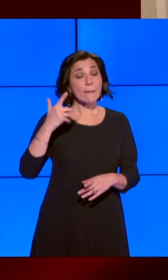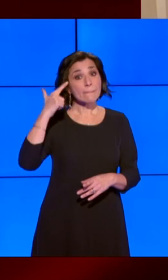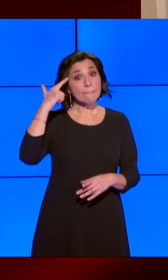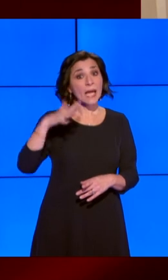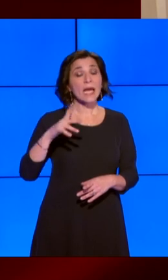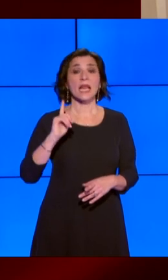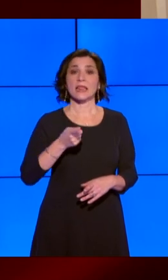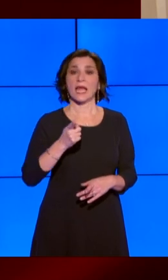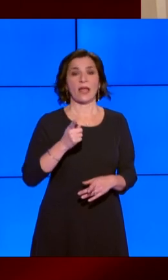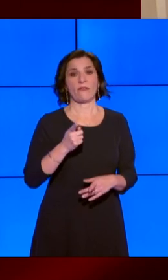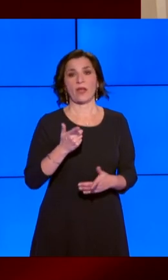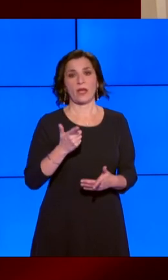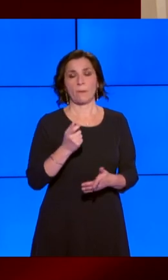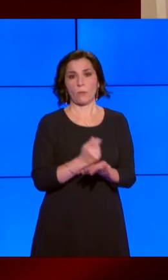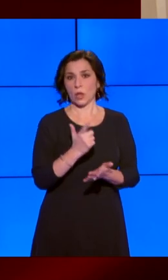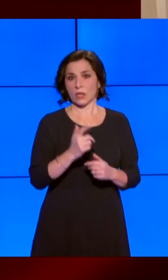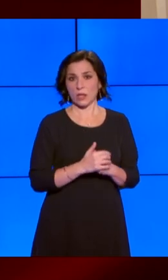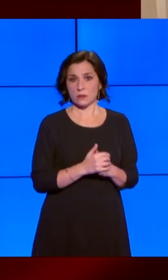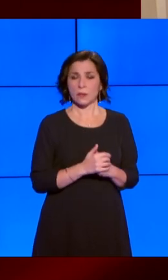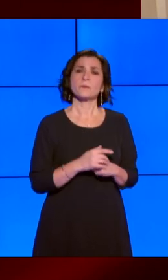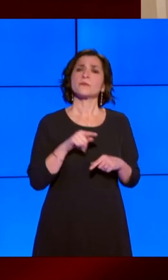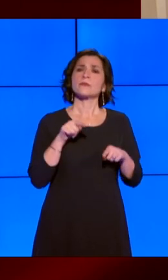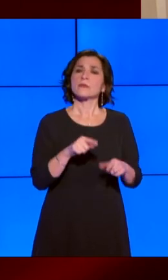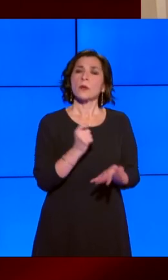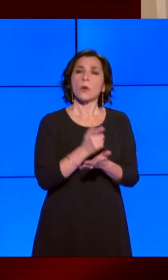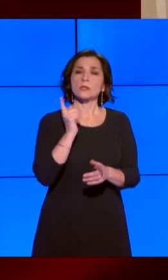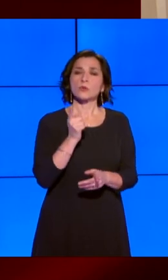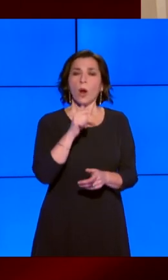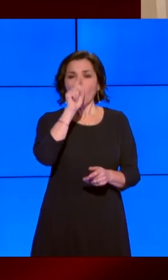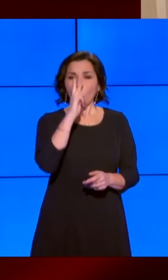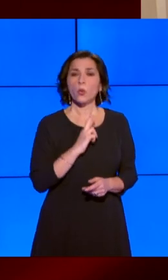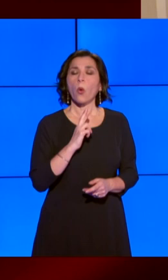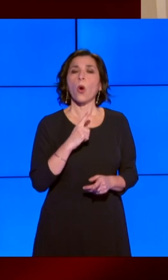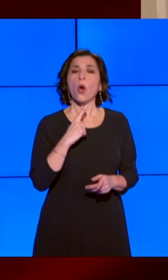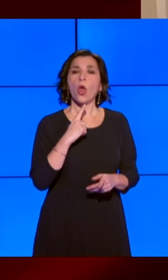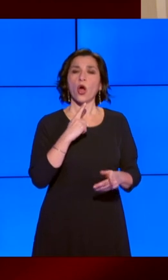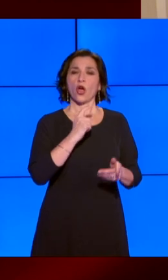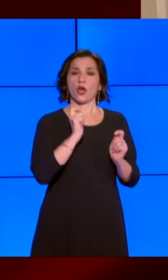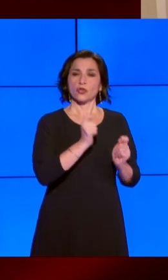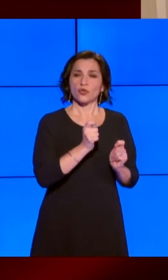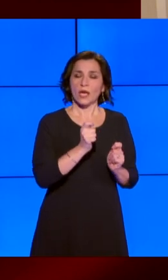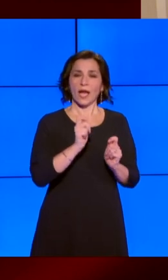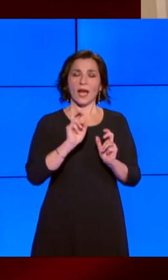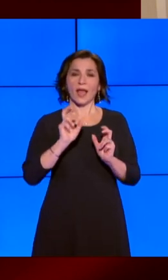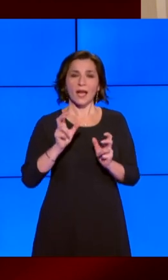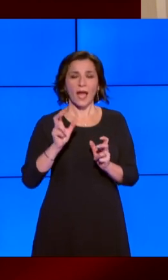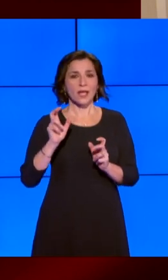senso un ruolo fondamentale è assegnato ai media e in particolare al nostro servizio pubblico.